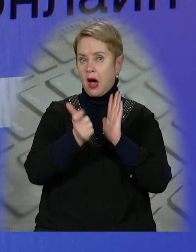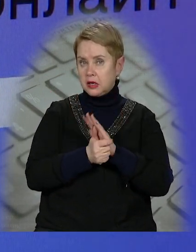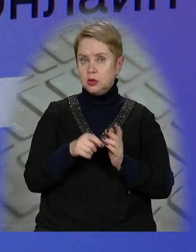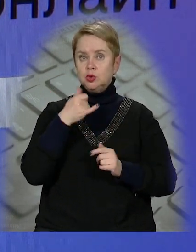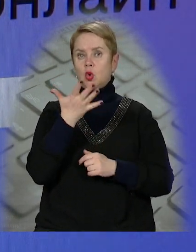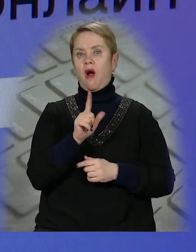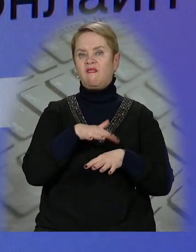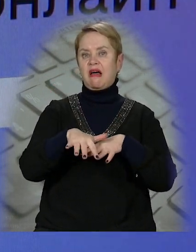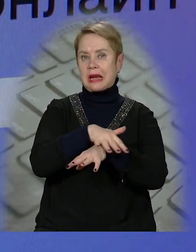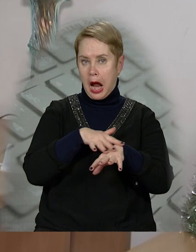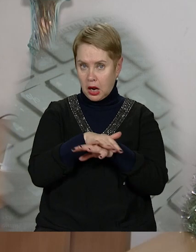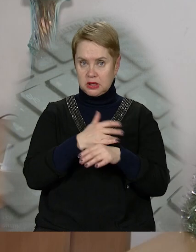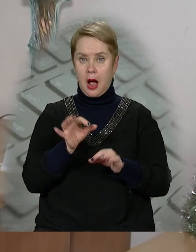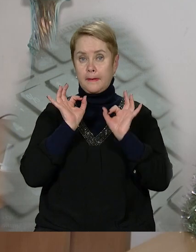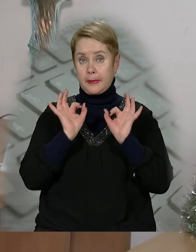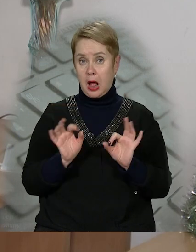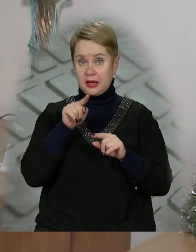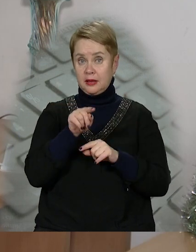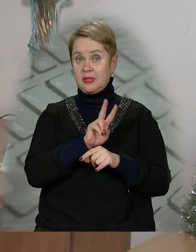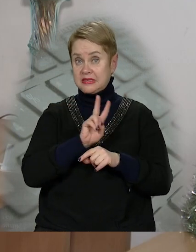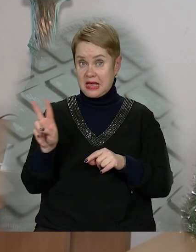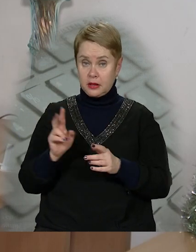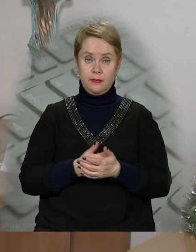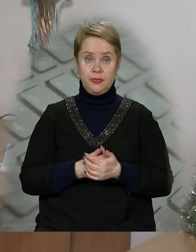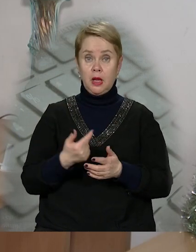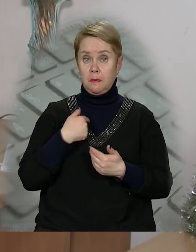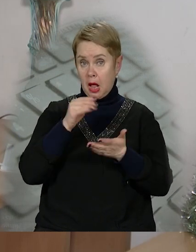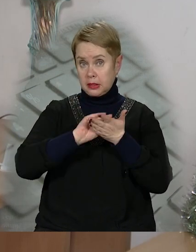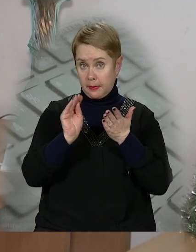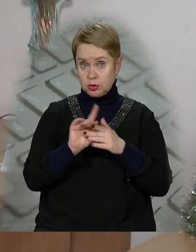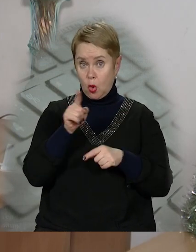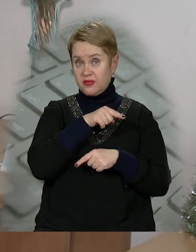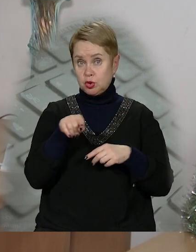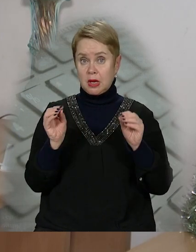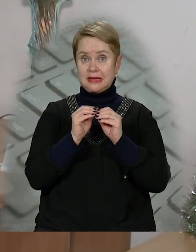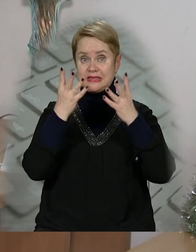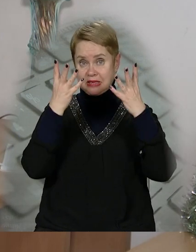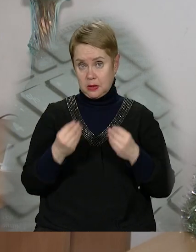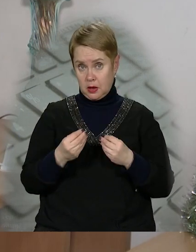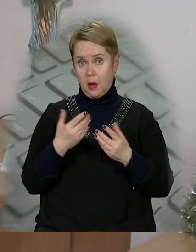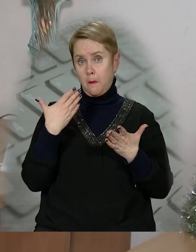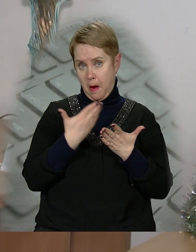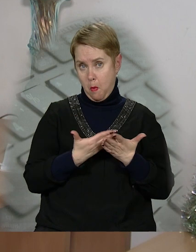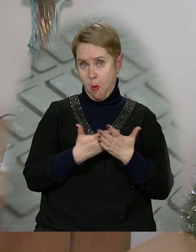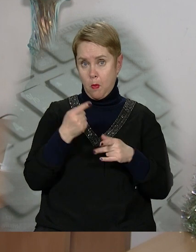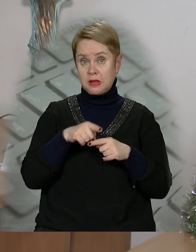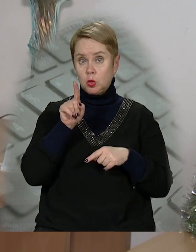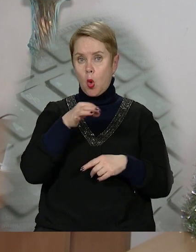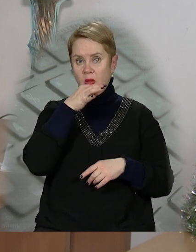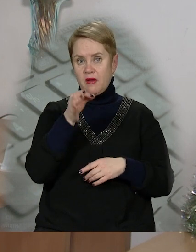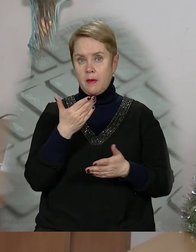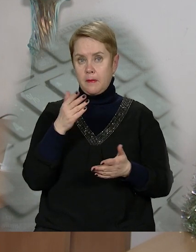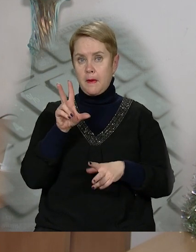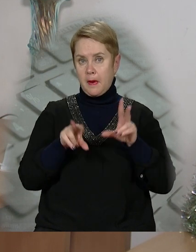квартира, скільки квадратів, відправила до них на сайт. І мені написали, що в течение 10 днів, по-моєму, дадуть